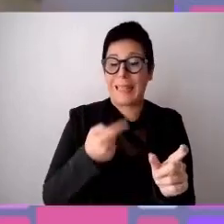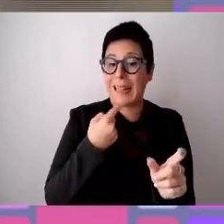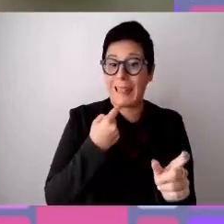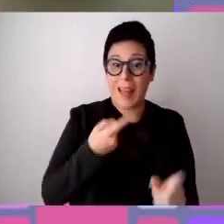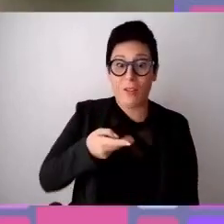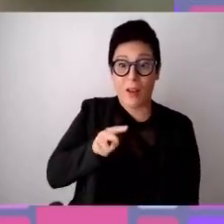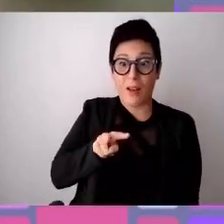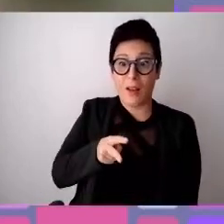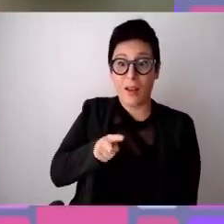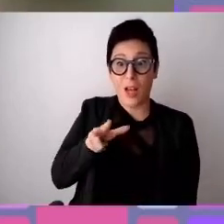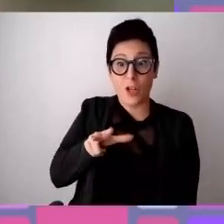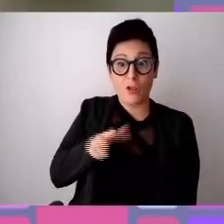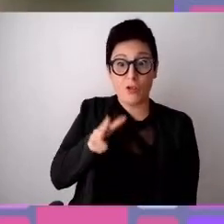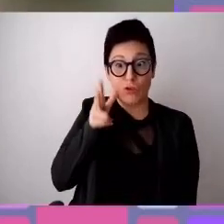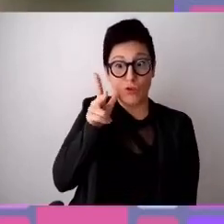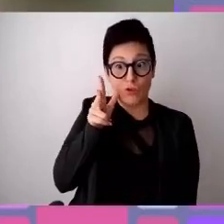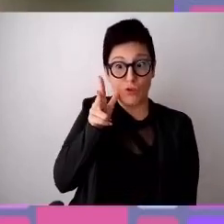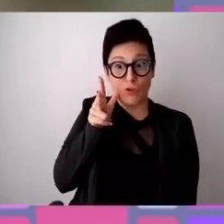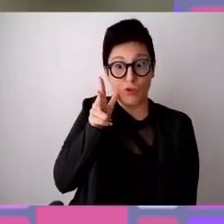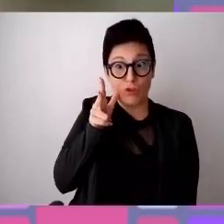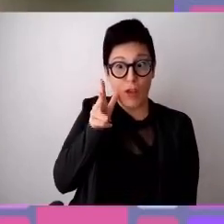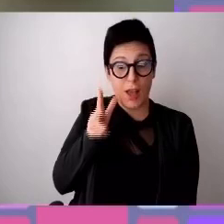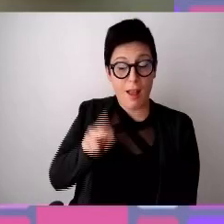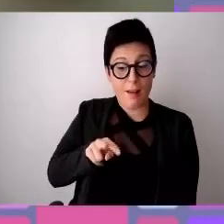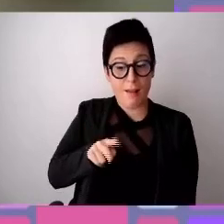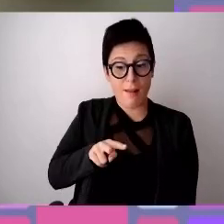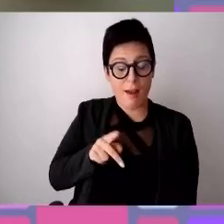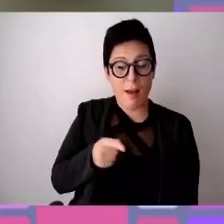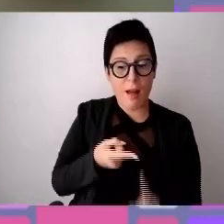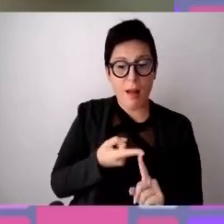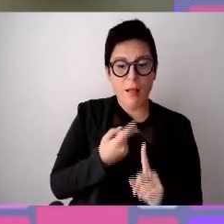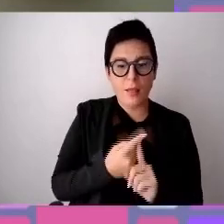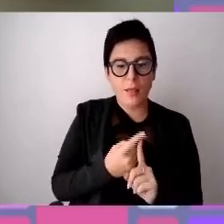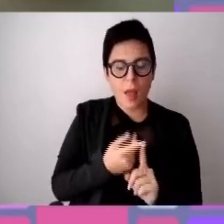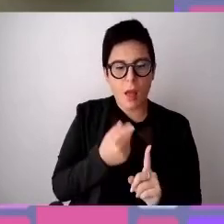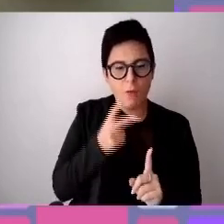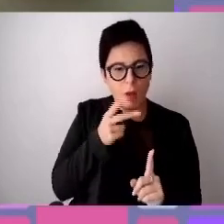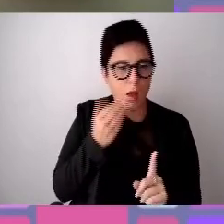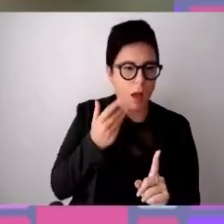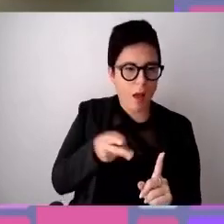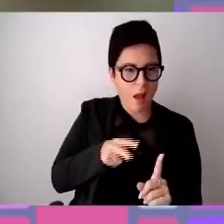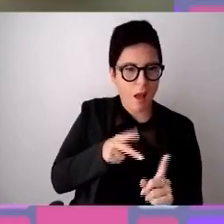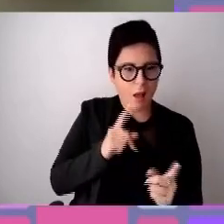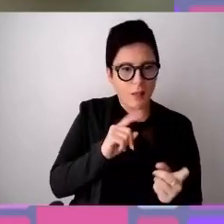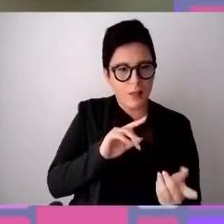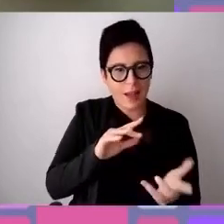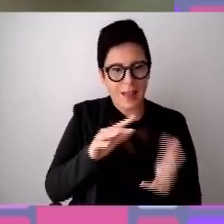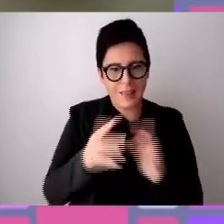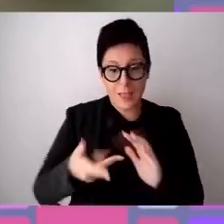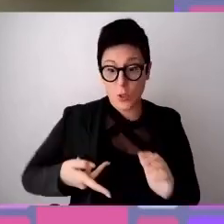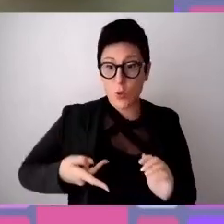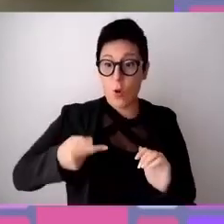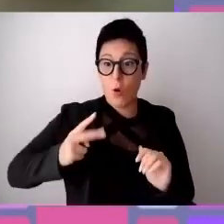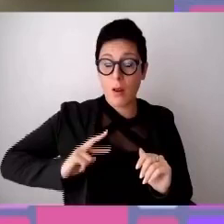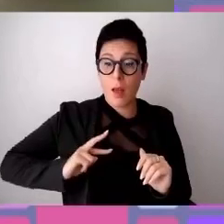dare degli strumenti, aiutare nell'avvicinare a un mondo del lavoro che non è un mondo del lavoro sempre aperto. Questo ce lo possiamo